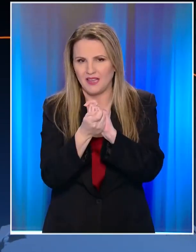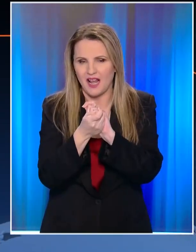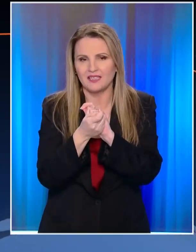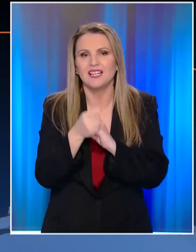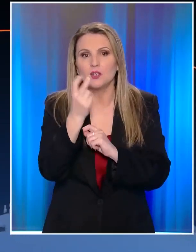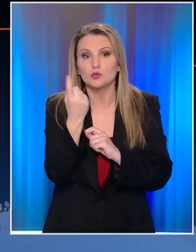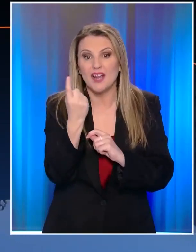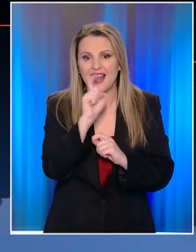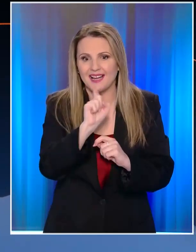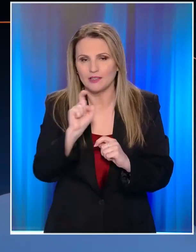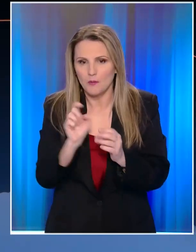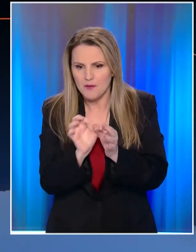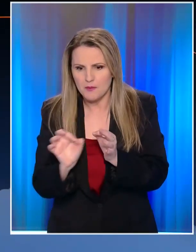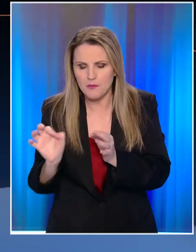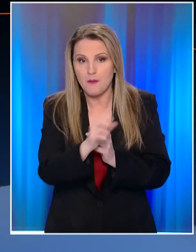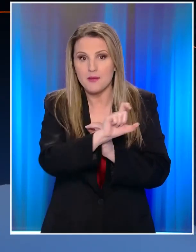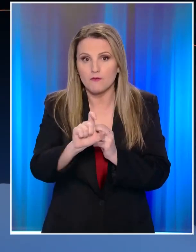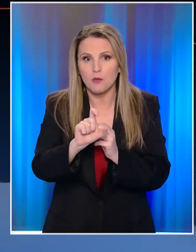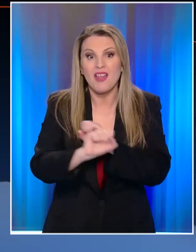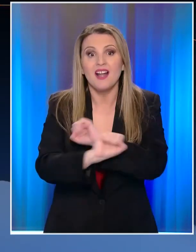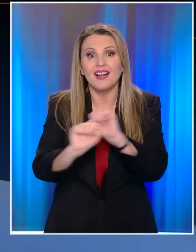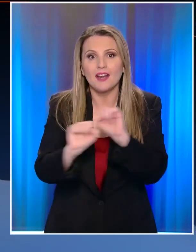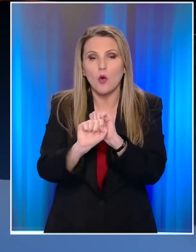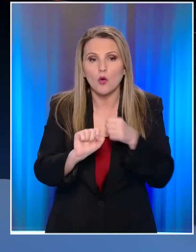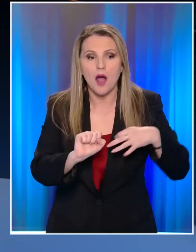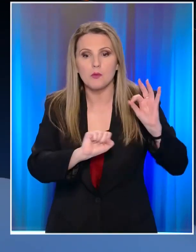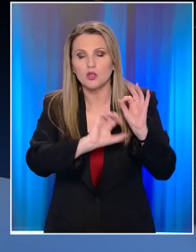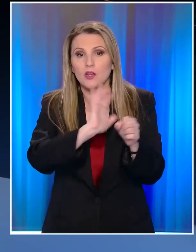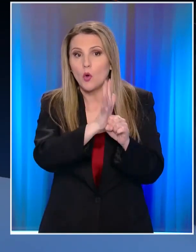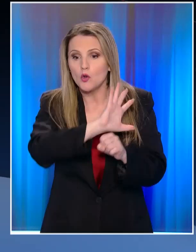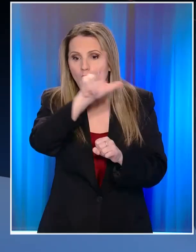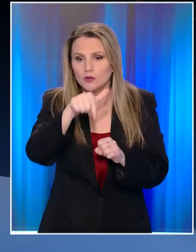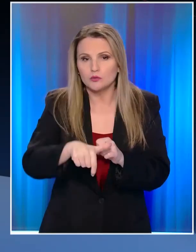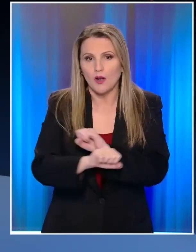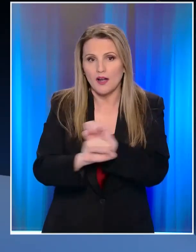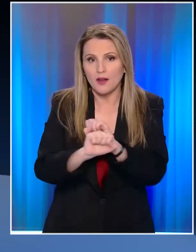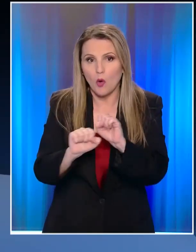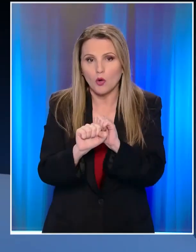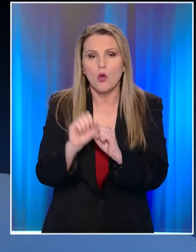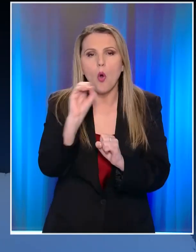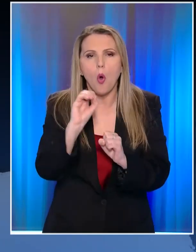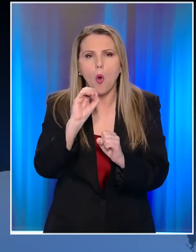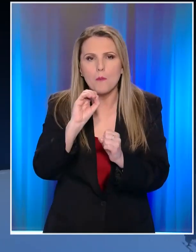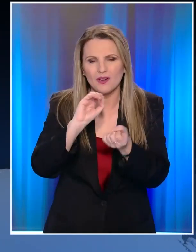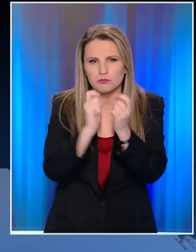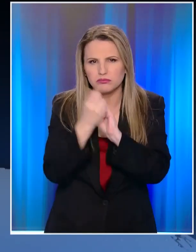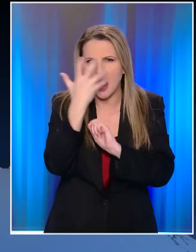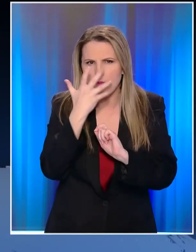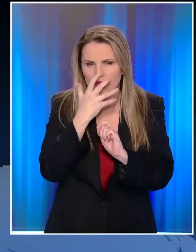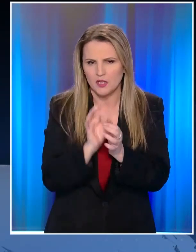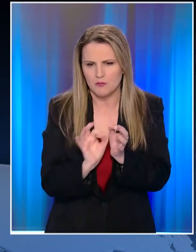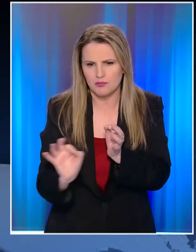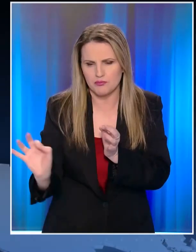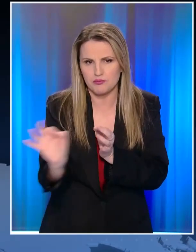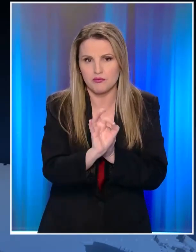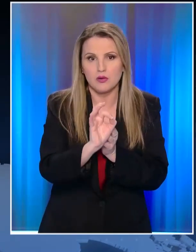εκατομμύρια κρούσματα κορονοϊού μέσα σε μία εβδομάδα. Αριθμό ρεκόρ από την έναρξη της πανδημίας. Το ιδιαίτερα μεταδοτικό αυτός τέλεχος προβληματίζει την Παγκόσμια